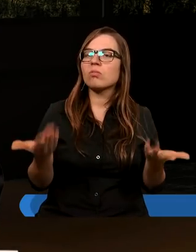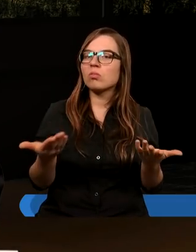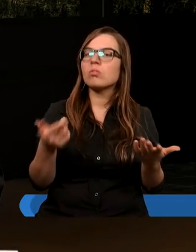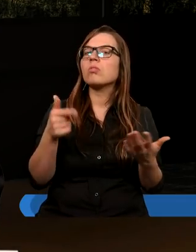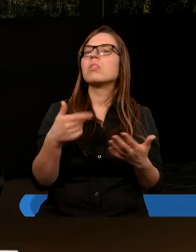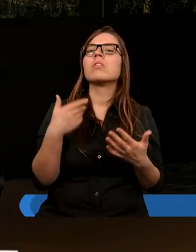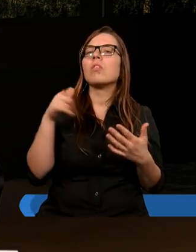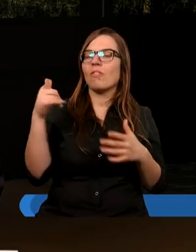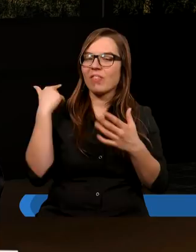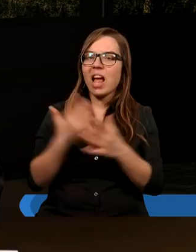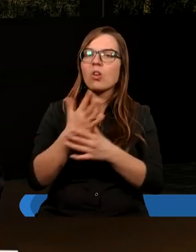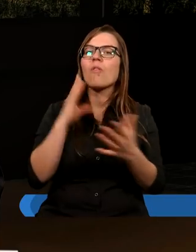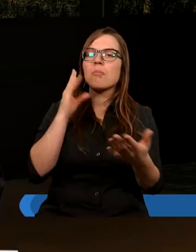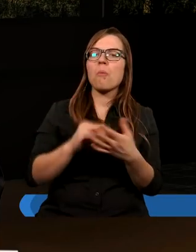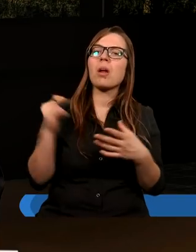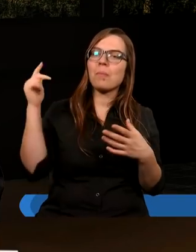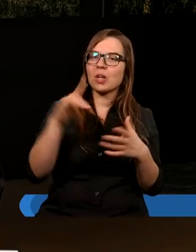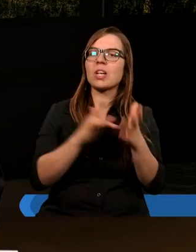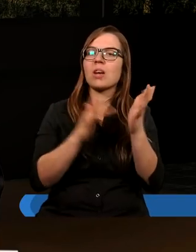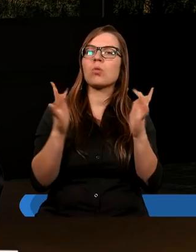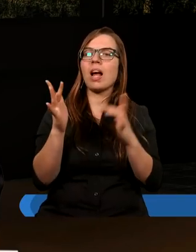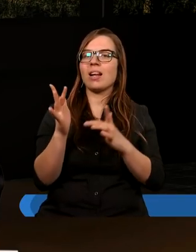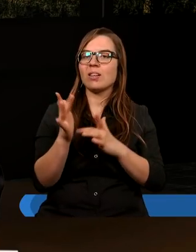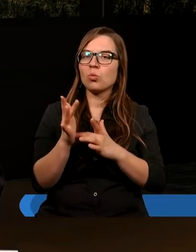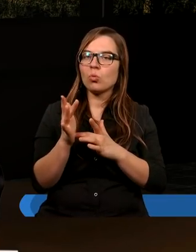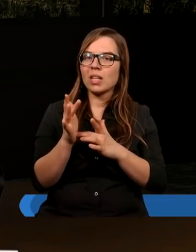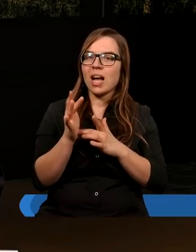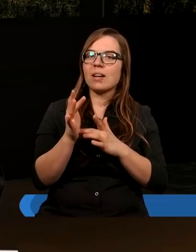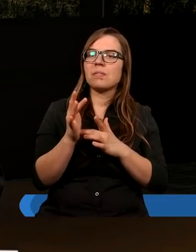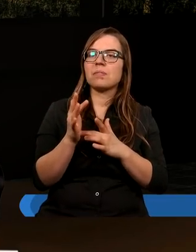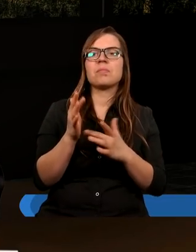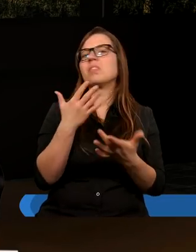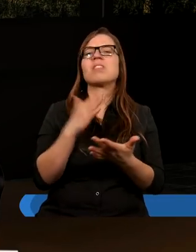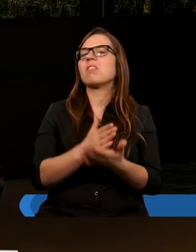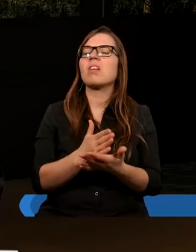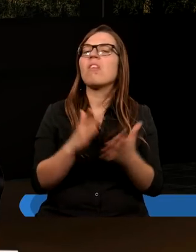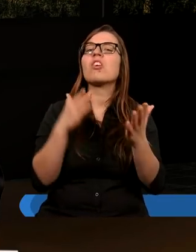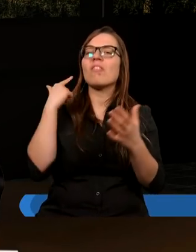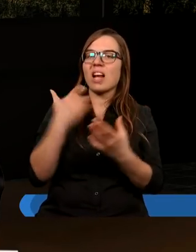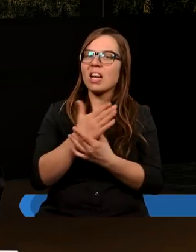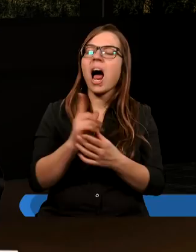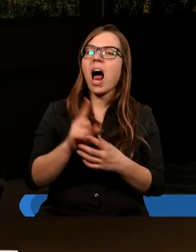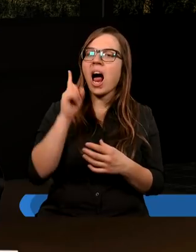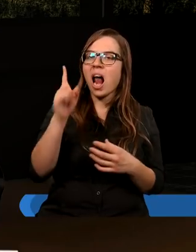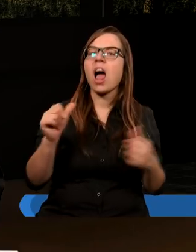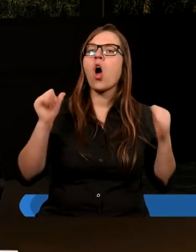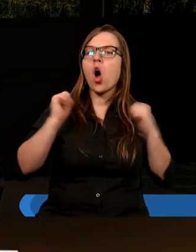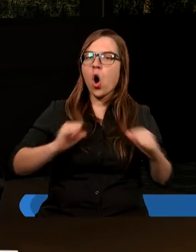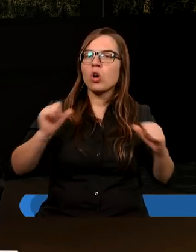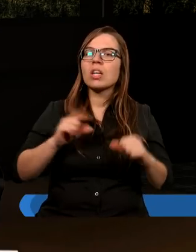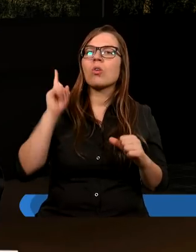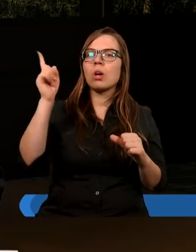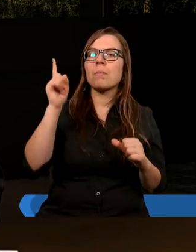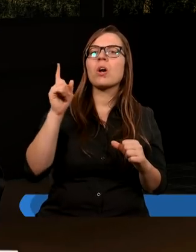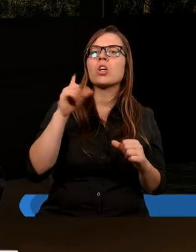tymi, którzy wierzą w powtórne przyjście Jezusa i nie tylko, że wierzymy, ale oczekujemy